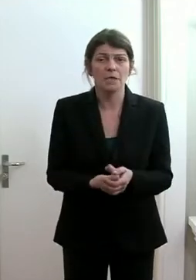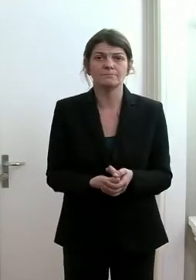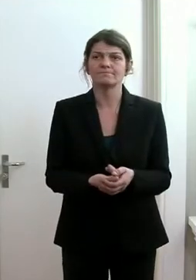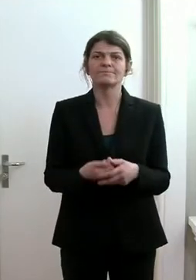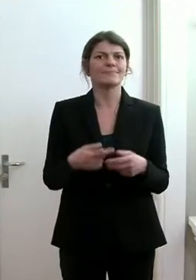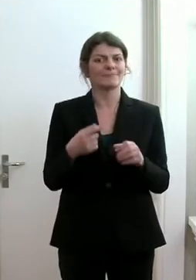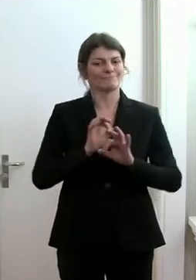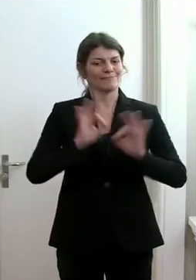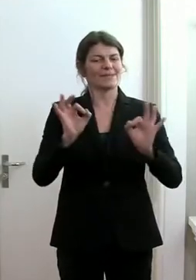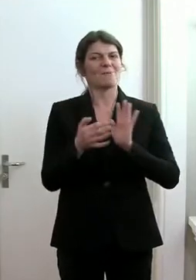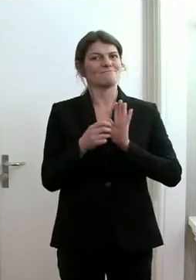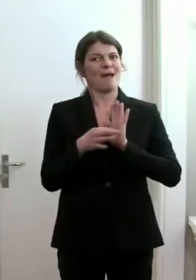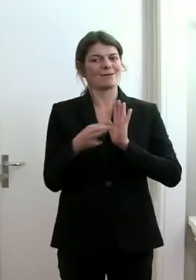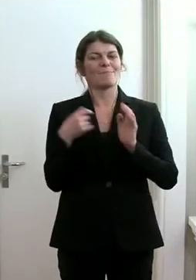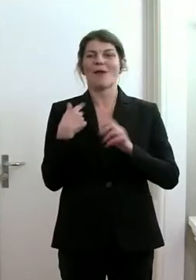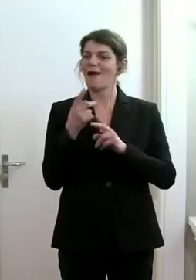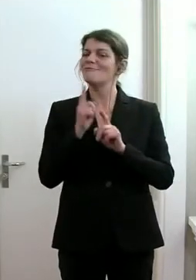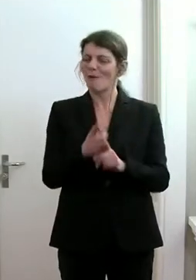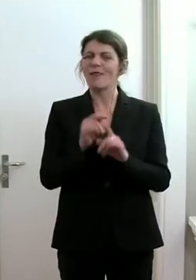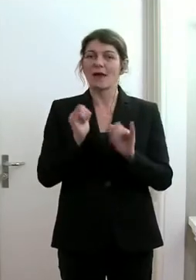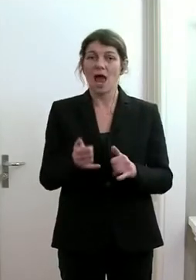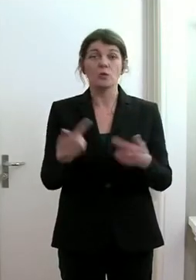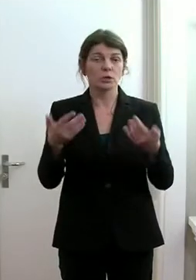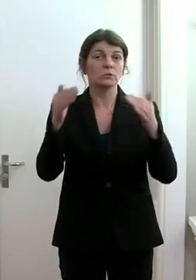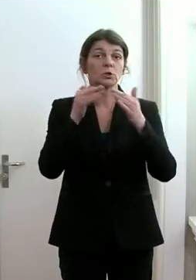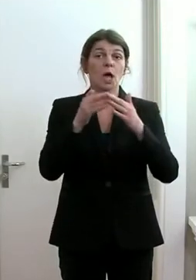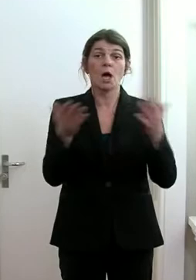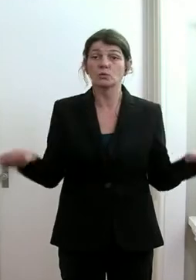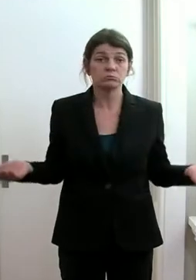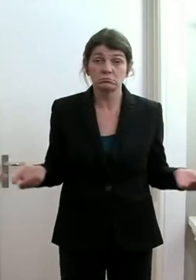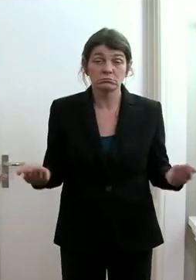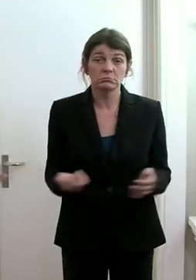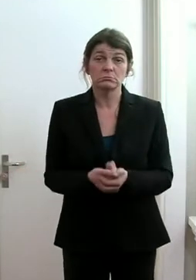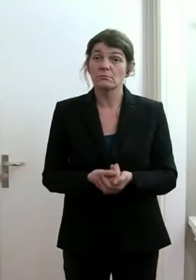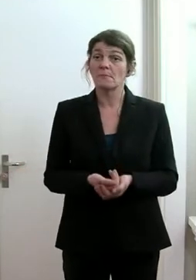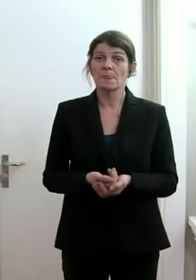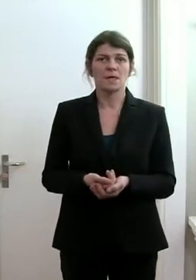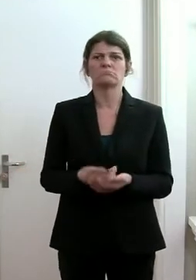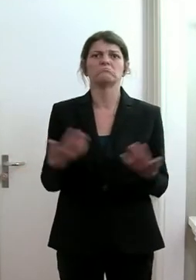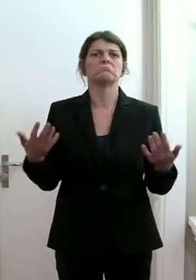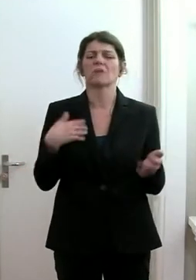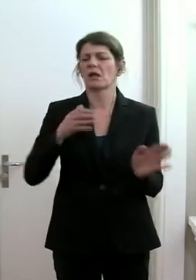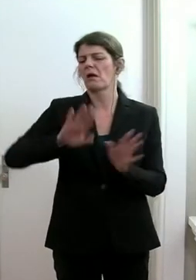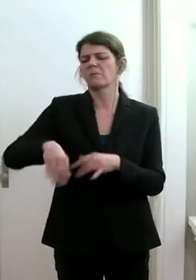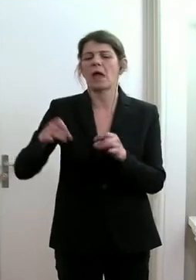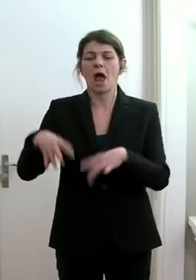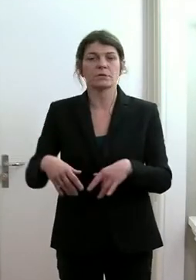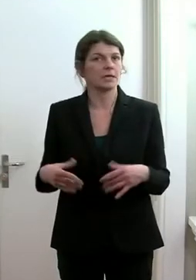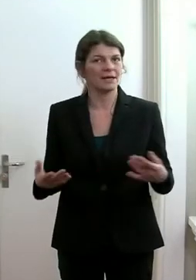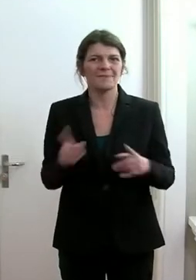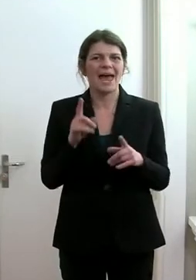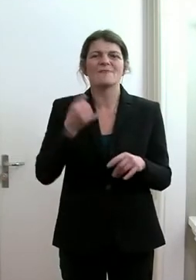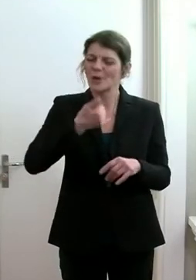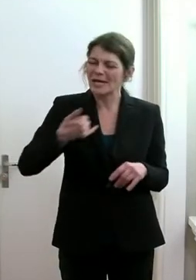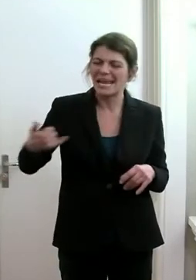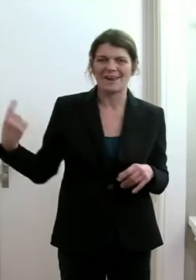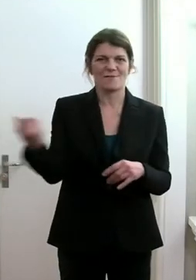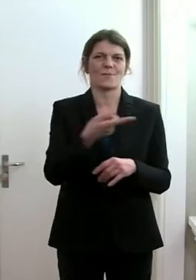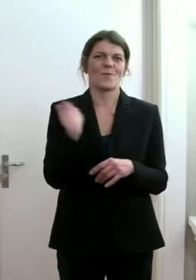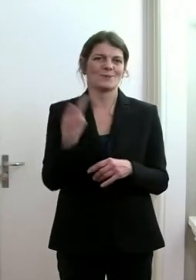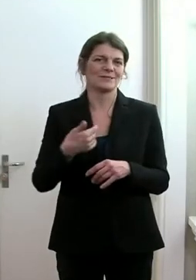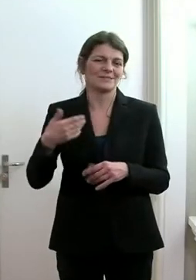bestmöglichst an die Massnahmen halten und zu Hause diese dann zur Seite legen. Und ich glaube, das gilt für jeden von uns.